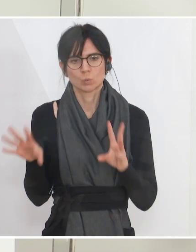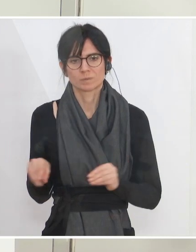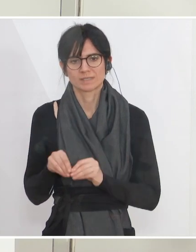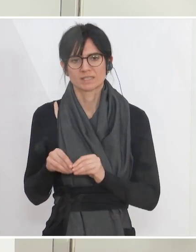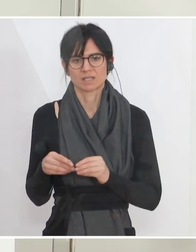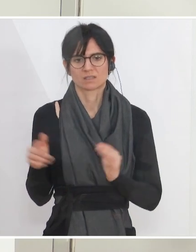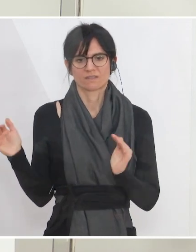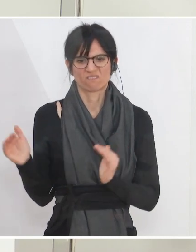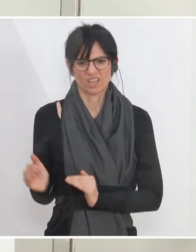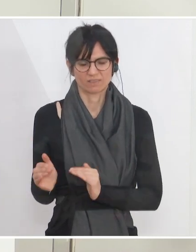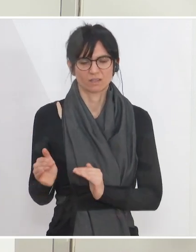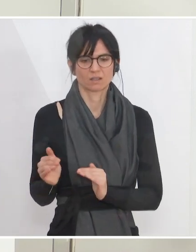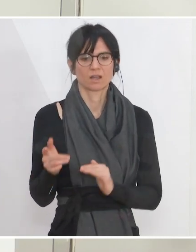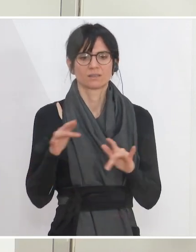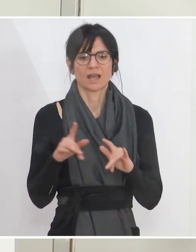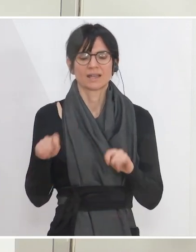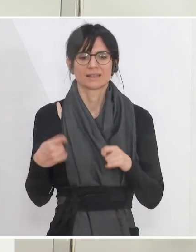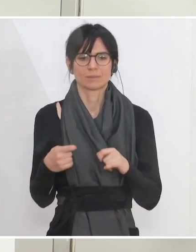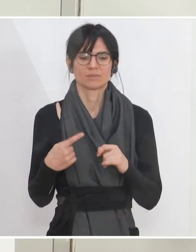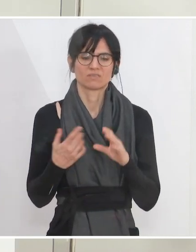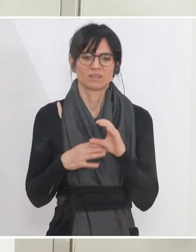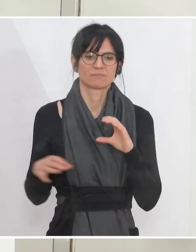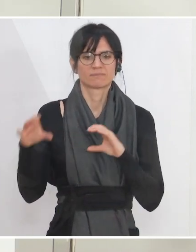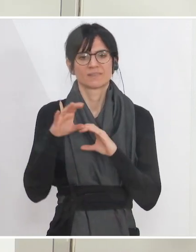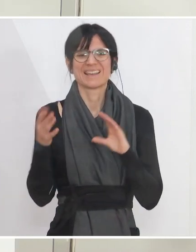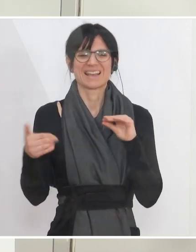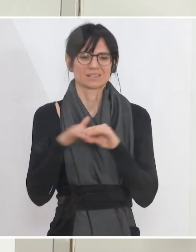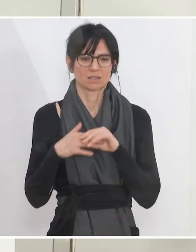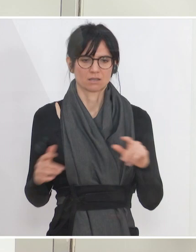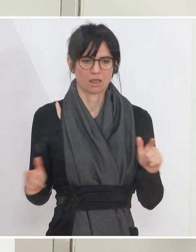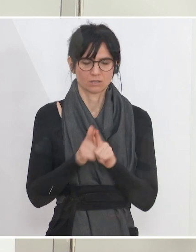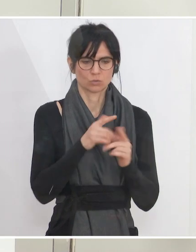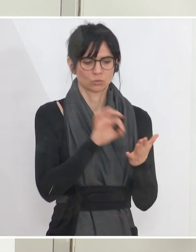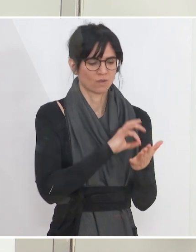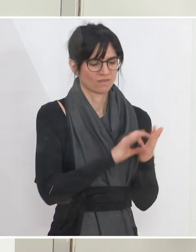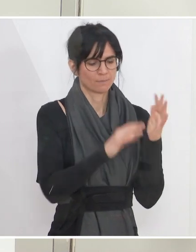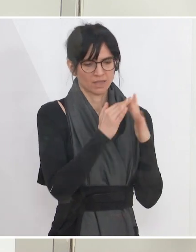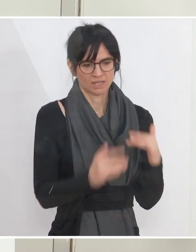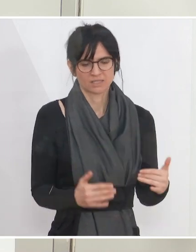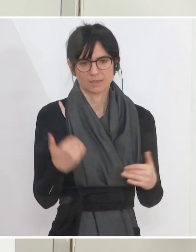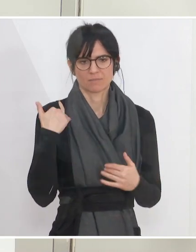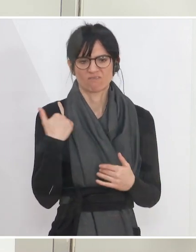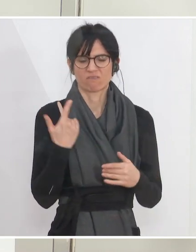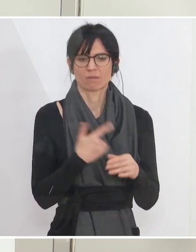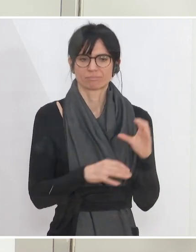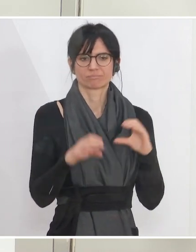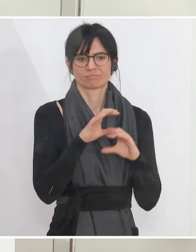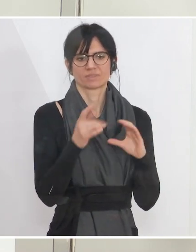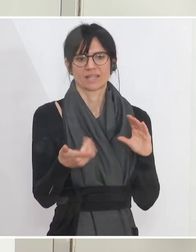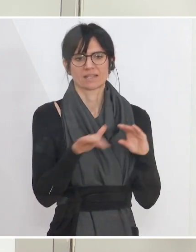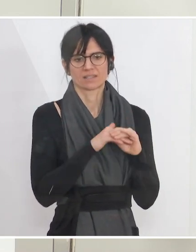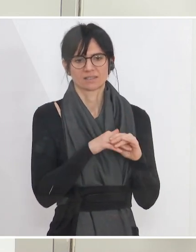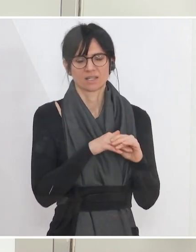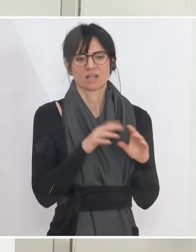Das ist ja der große Unterschied auch zu den Umsatzersätzen im November und Dezember, wo das Kriterium war die behördliche